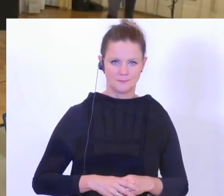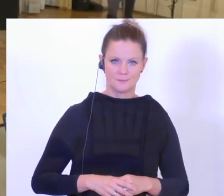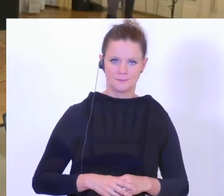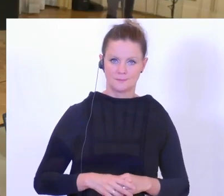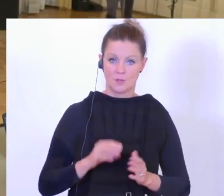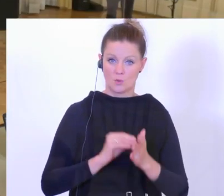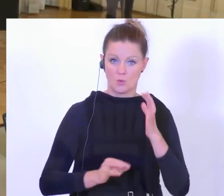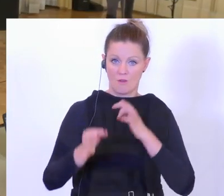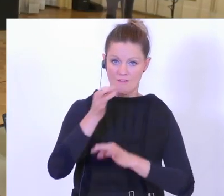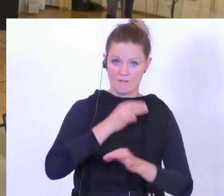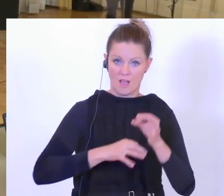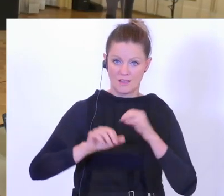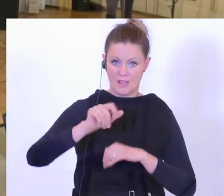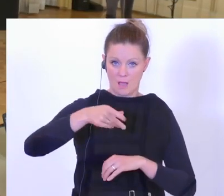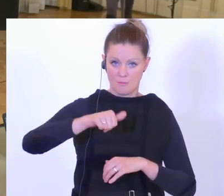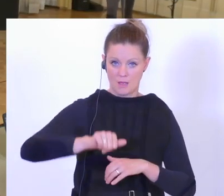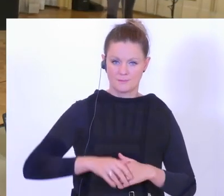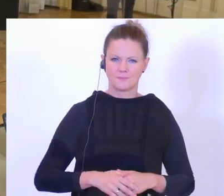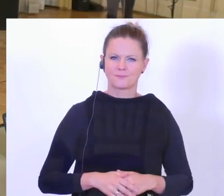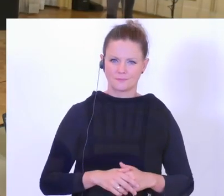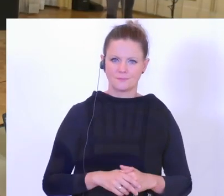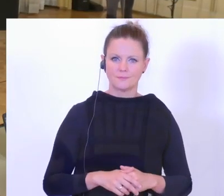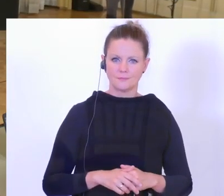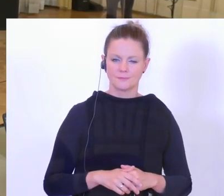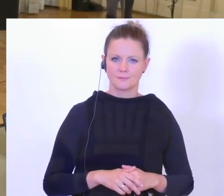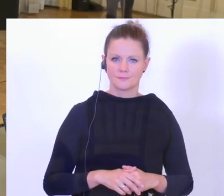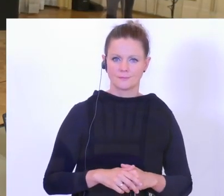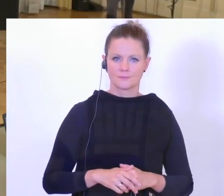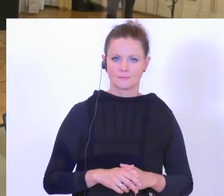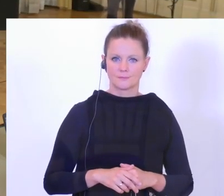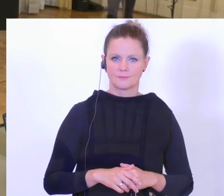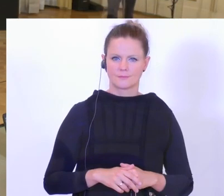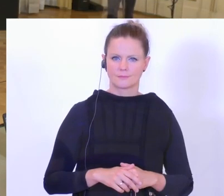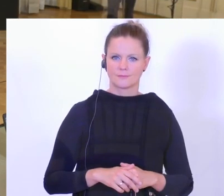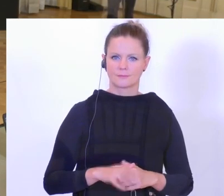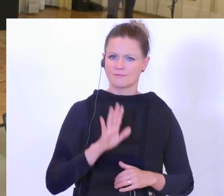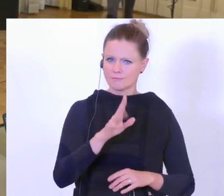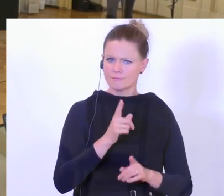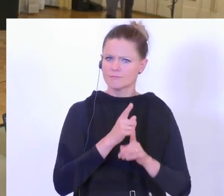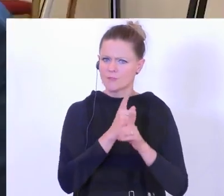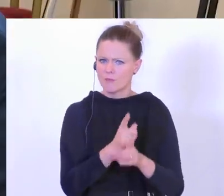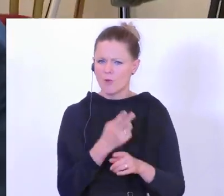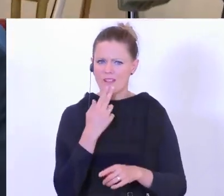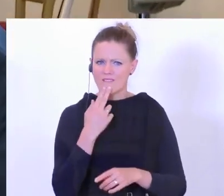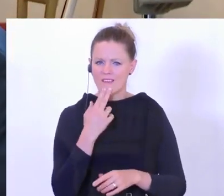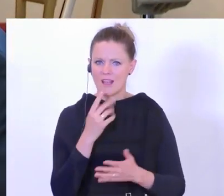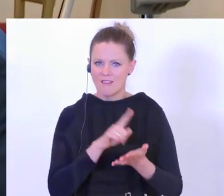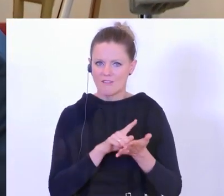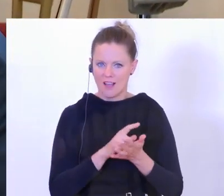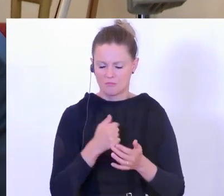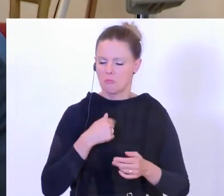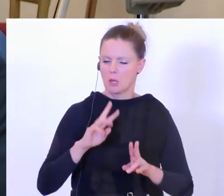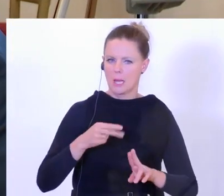Wetter die Frage noch von der Auswärtsagentur? Ja, zur Nachfolge noch. Zu Ihrer Nachfolge, bis wann die feststehen soll. Der